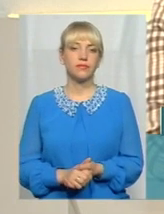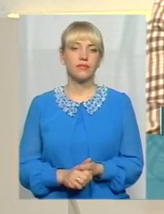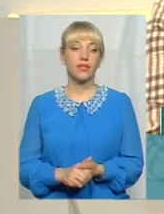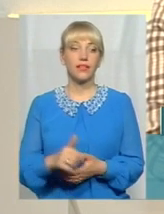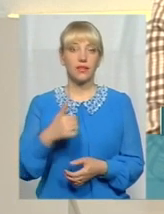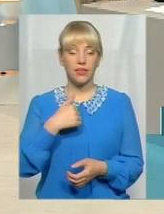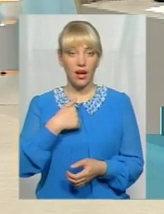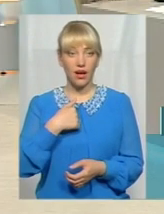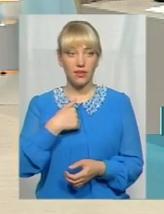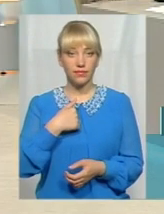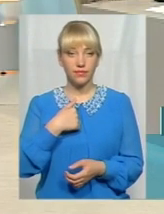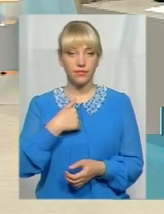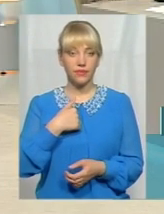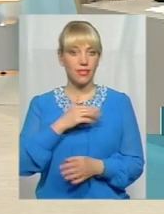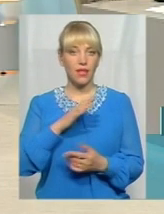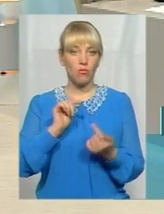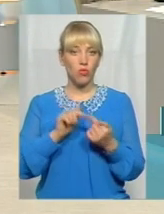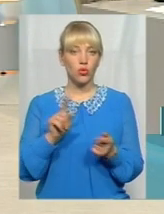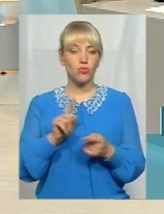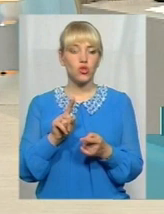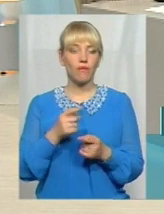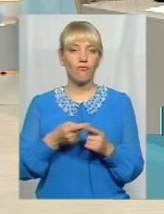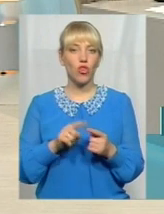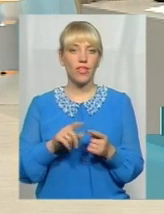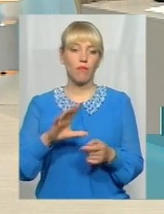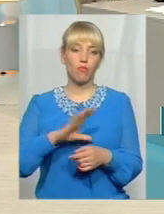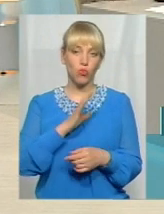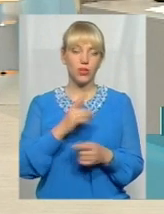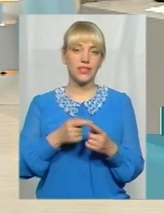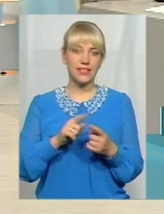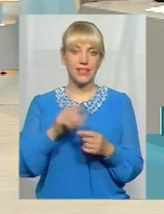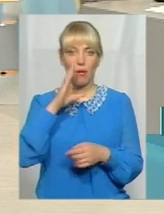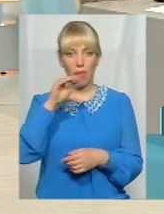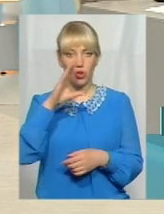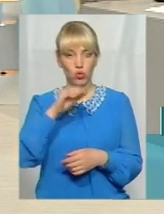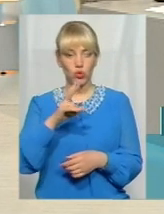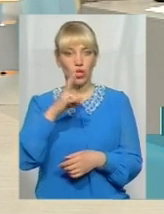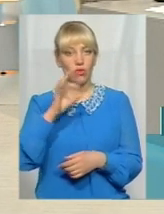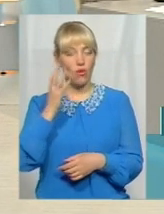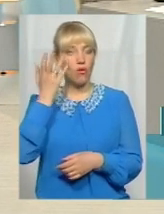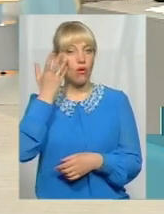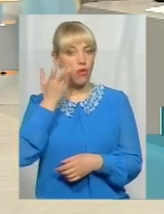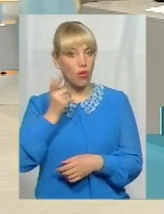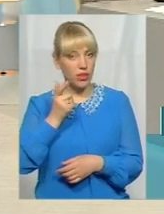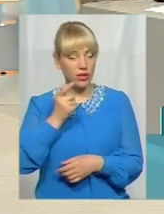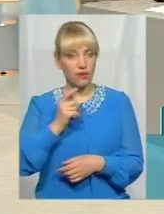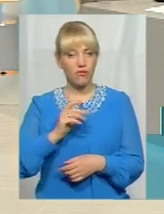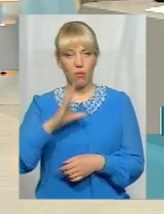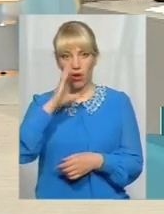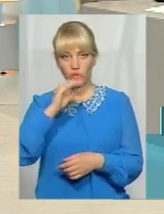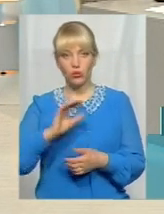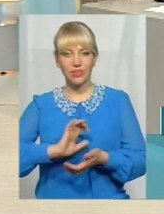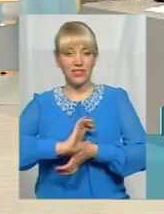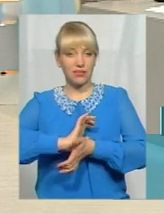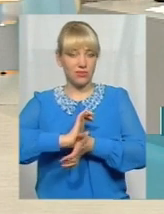Я, знаєте, я не проти, щоб вони були, ці маршрутки. Ну, коли у маршрутці куча